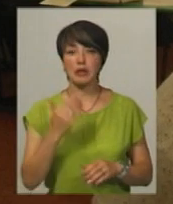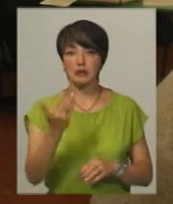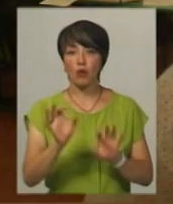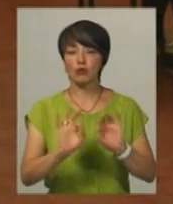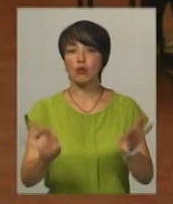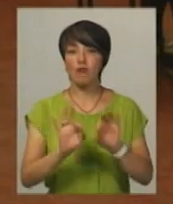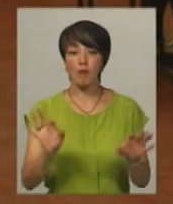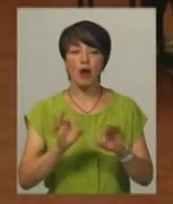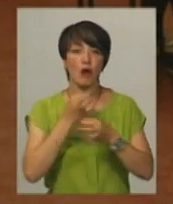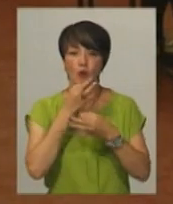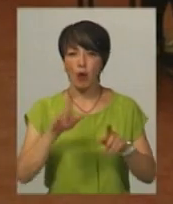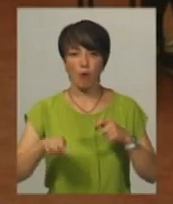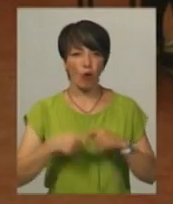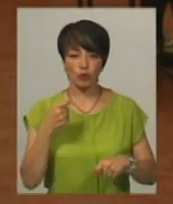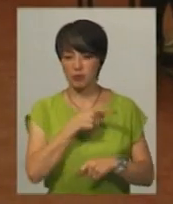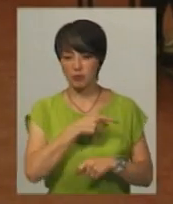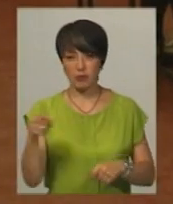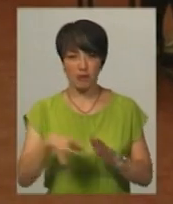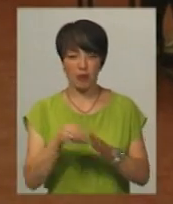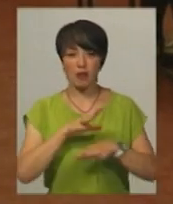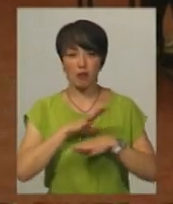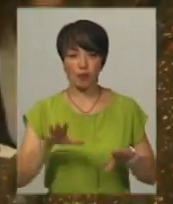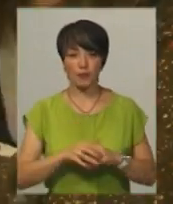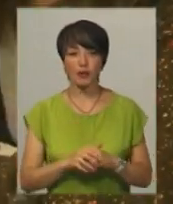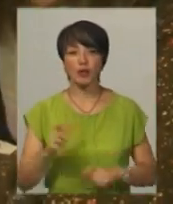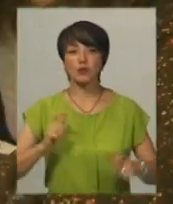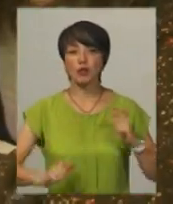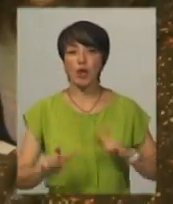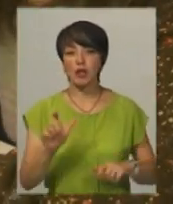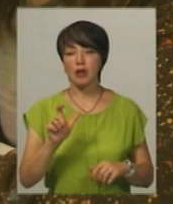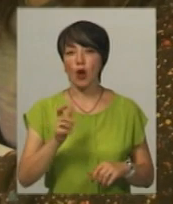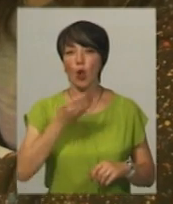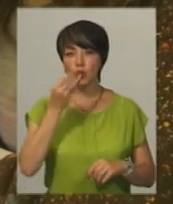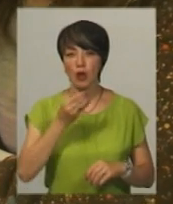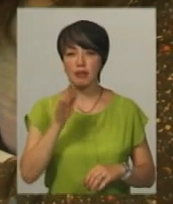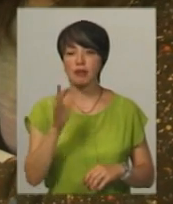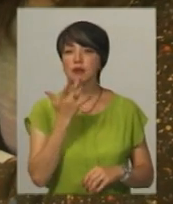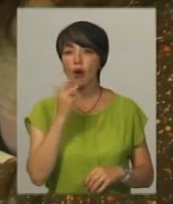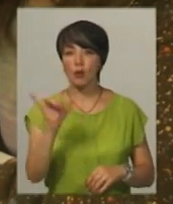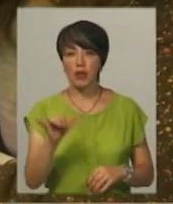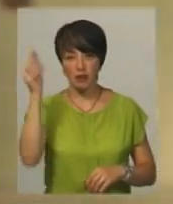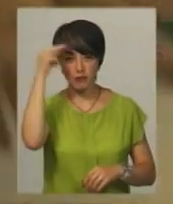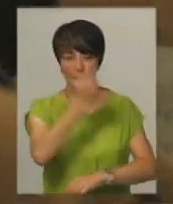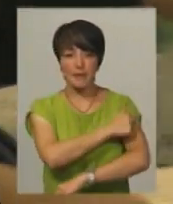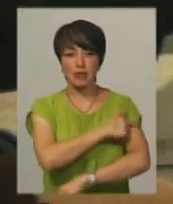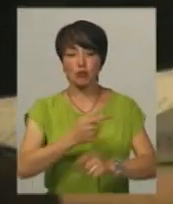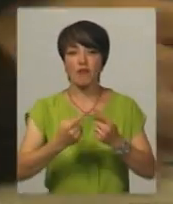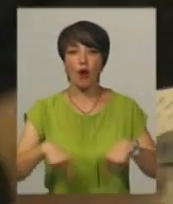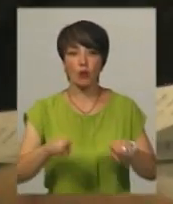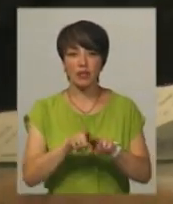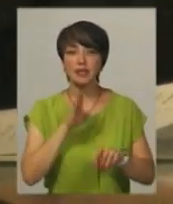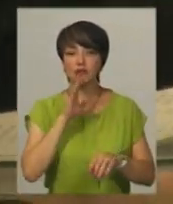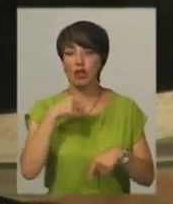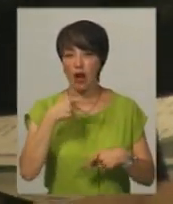словами, будь-яких порушень під час виборів не було. Студентка Ужгородського національного університету Єлизавета Муллер навчається на медичному факультеті.